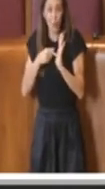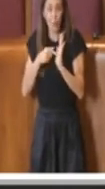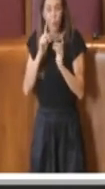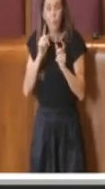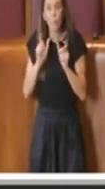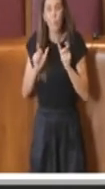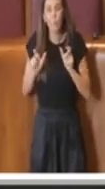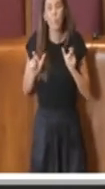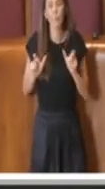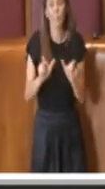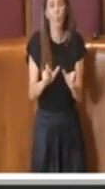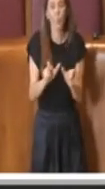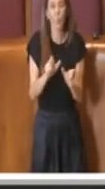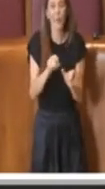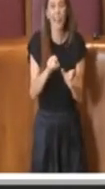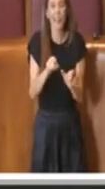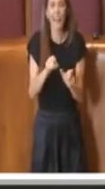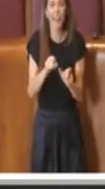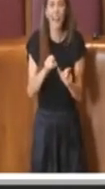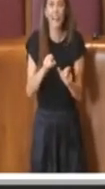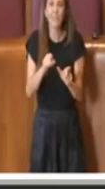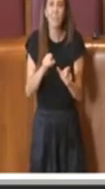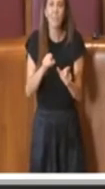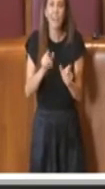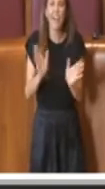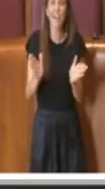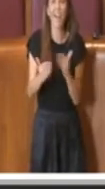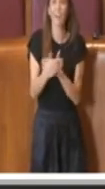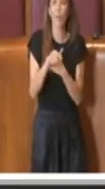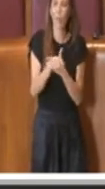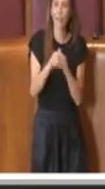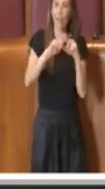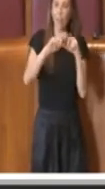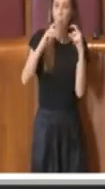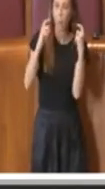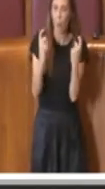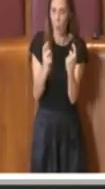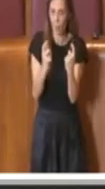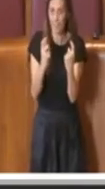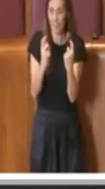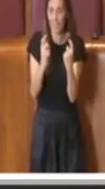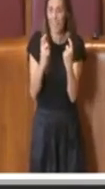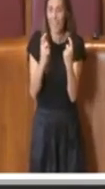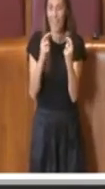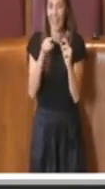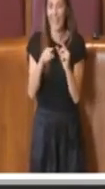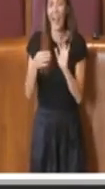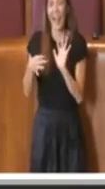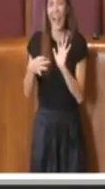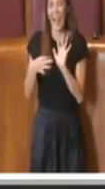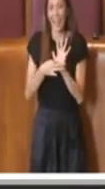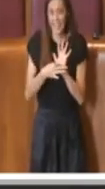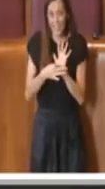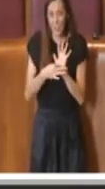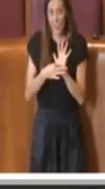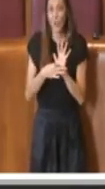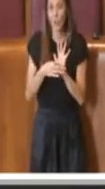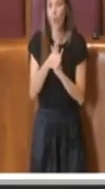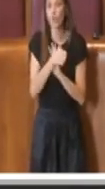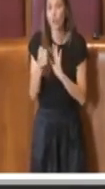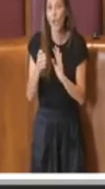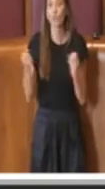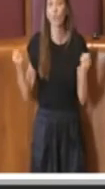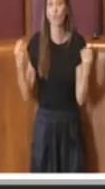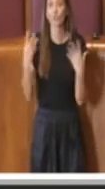di immobili che appunto la stessa normativa, l'articolo 119